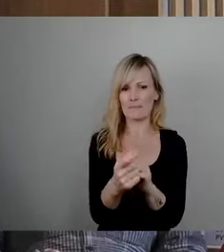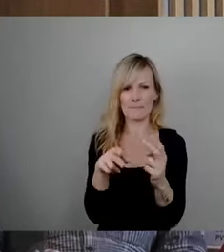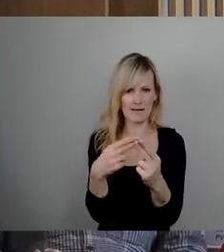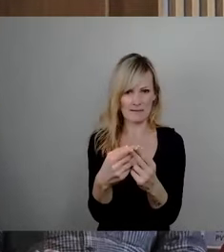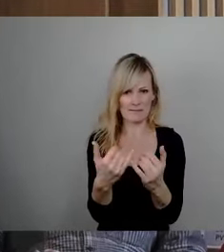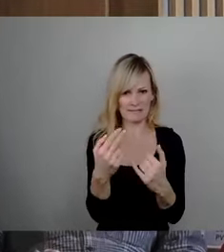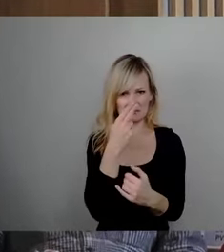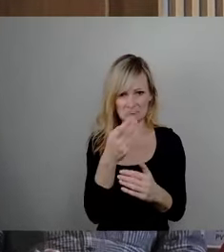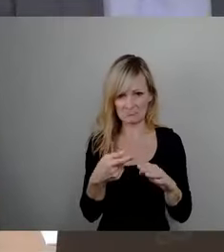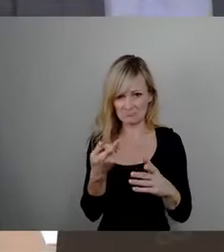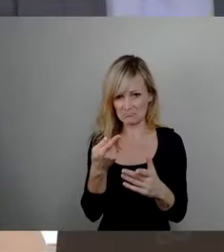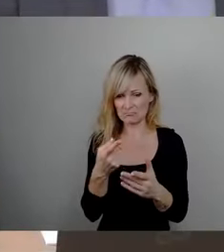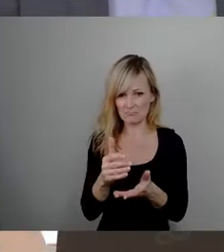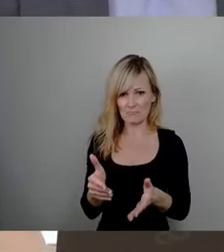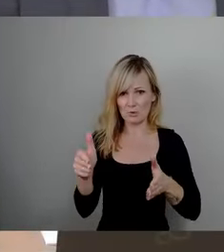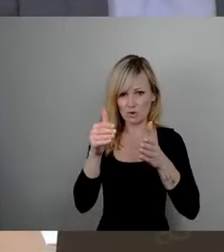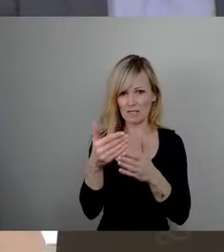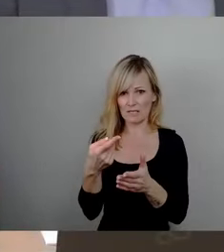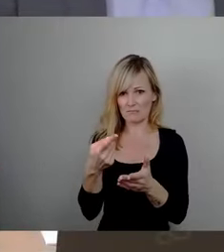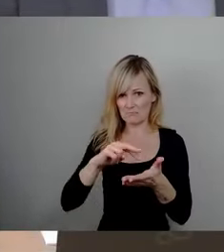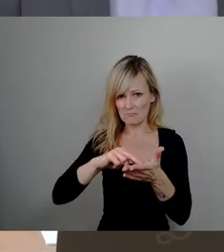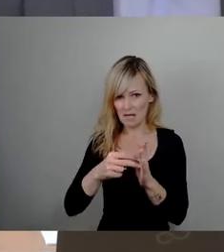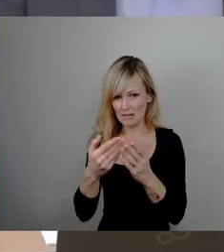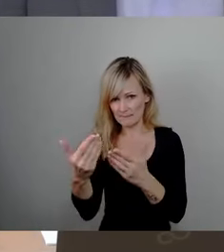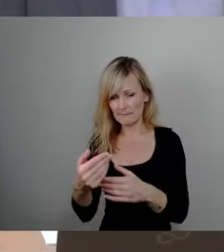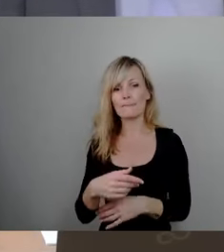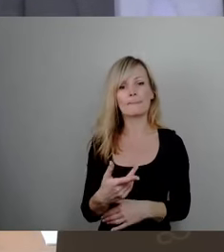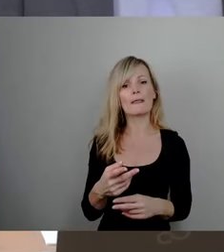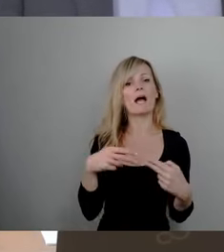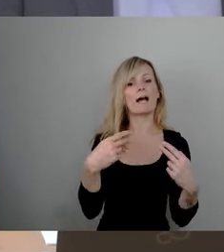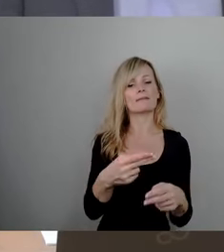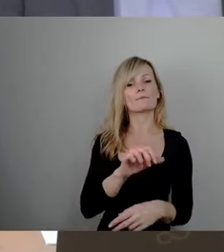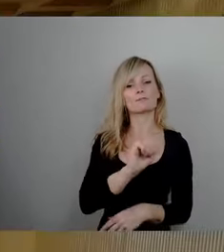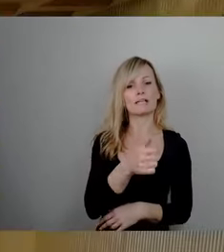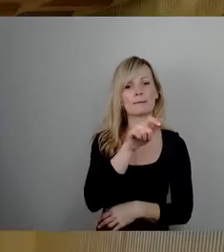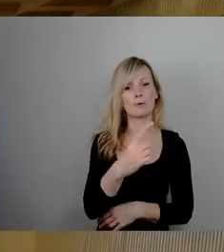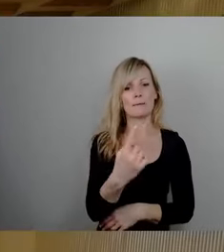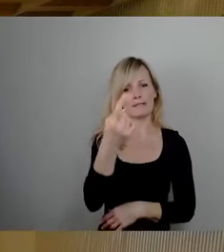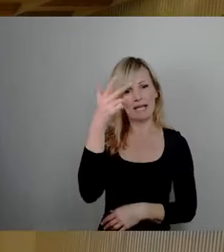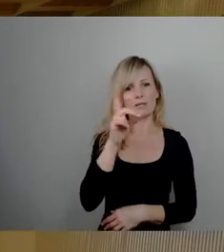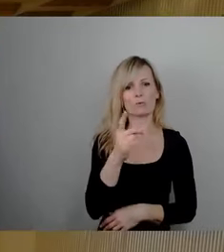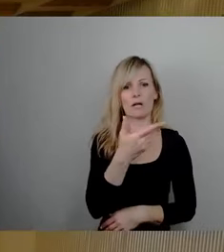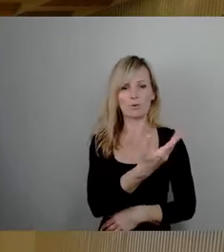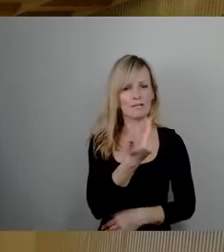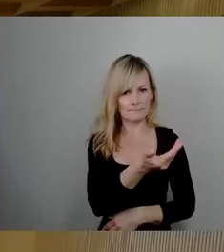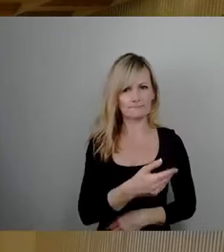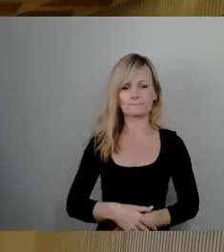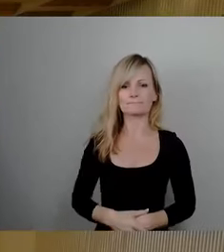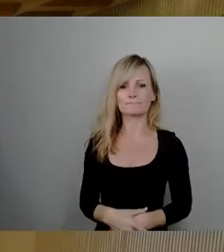Die Beantwortung übernimmt der erste Bürgermeister, Herr Donhaus, bitteschön. Ja, sehr geehrte Frau Ringler,